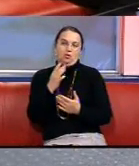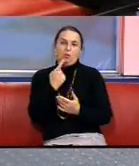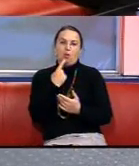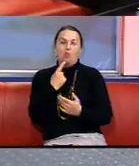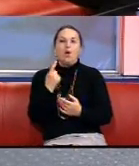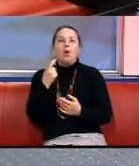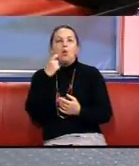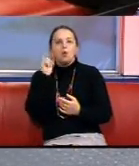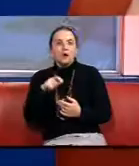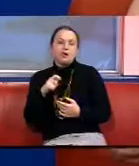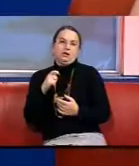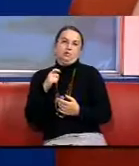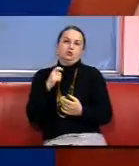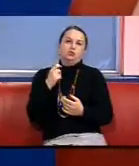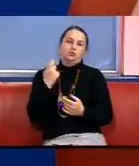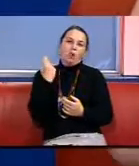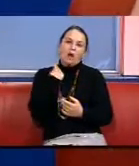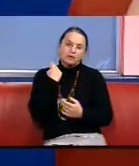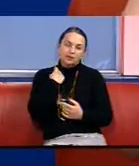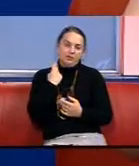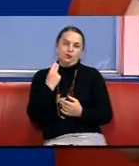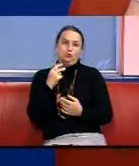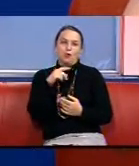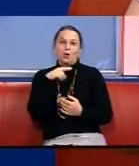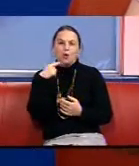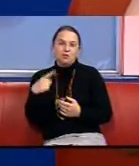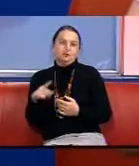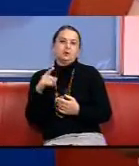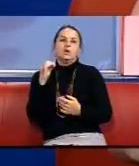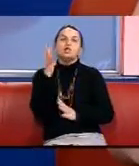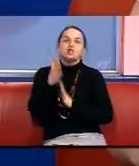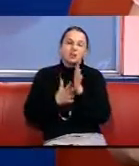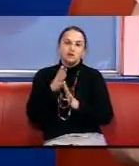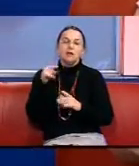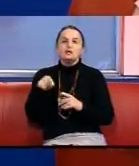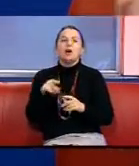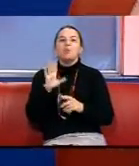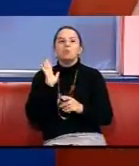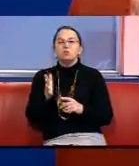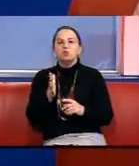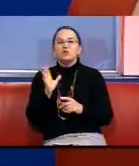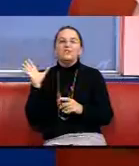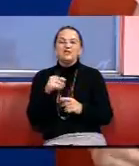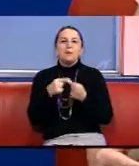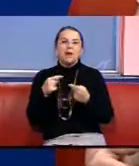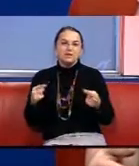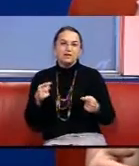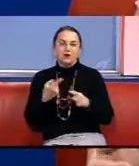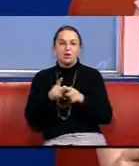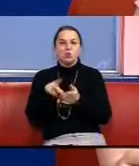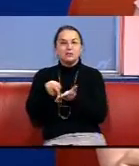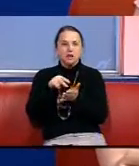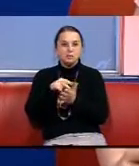англійську Ну, тобто, тут будуть матеріали і голосом, усі матеріали, які записані жестовою мовою, всі будуть